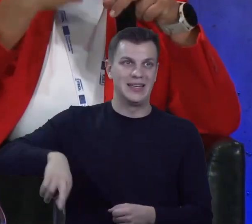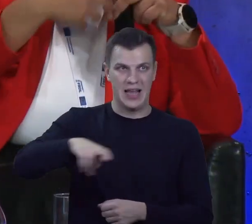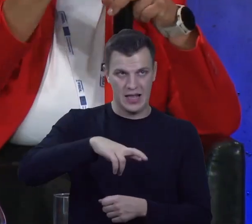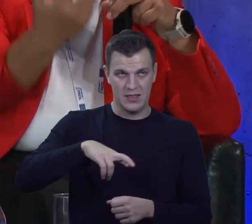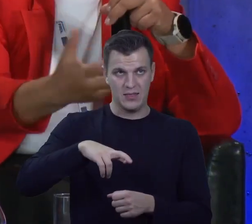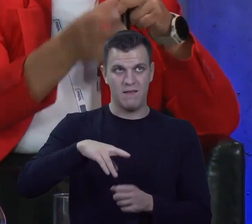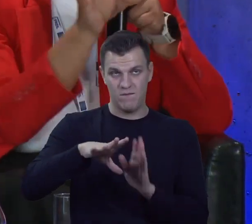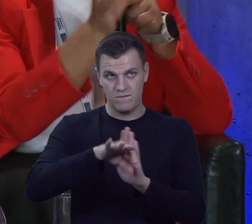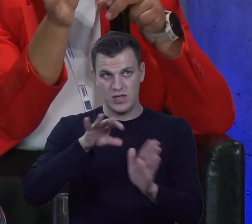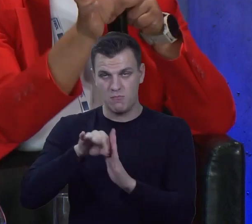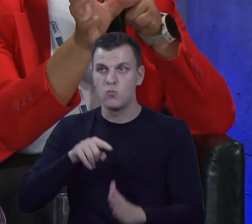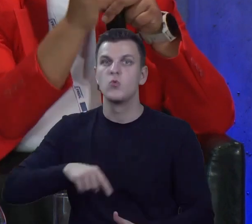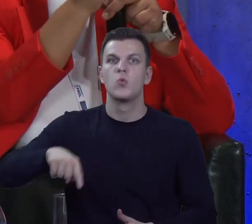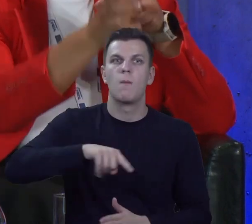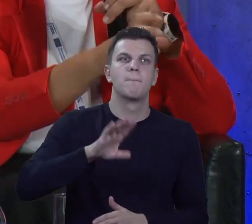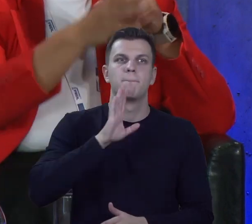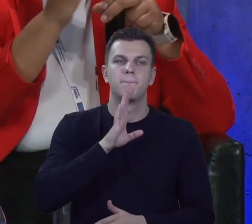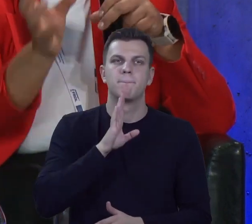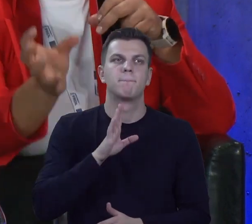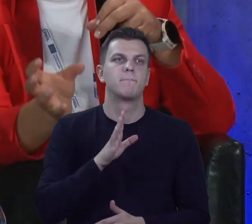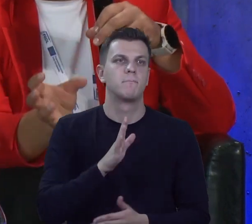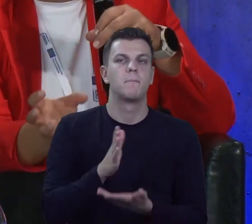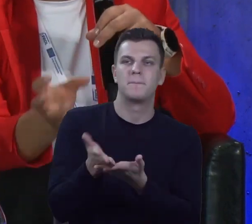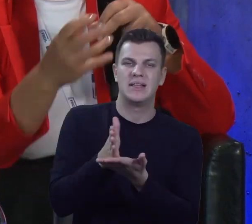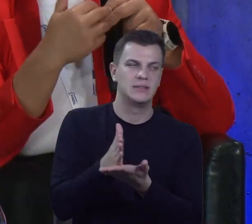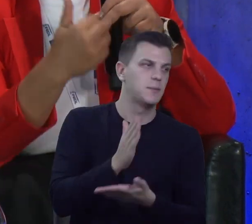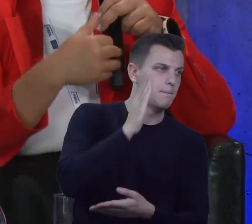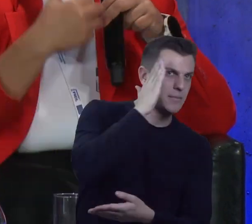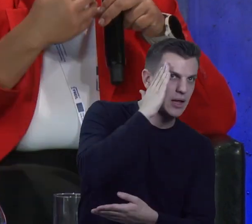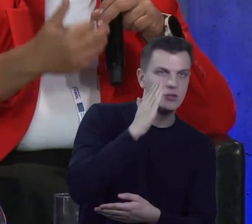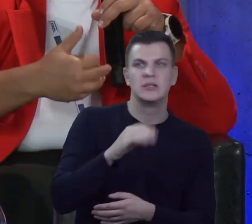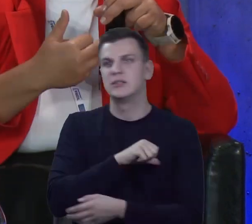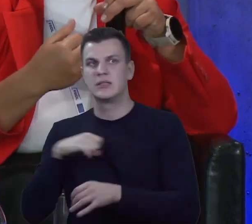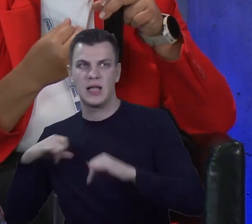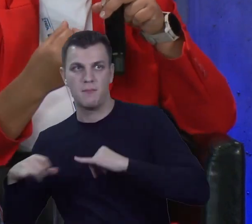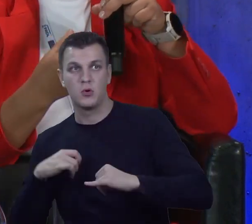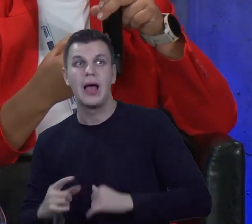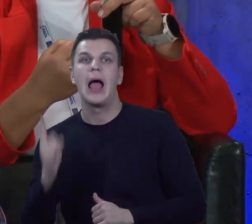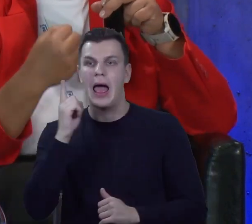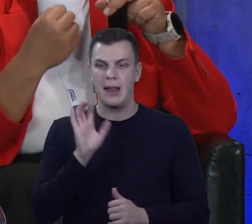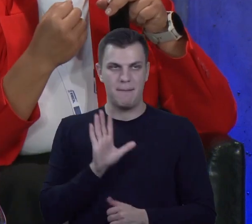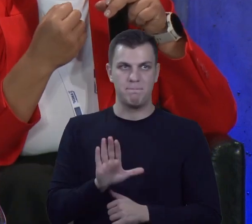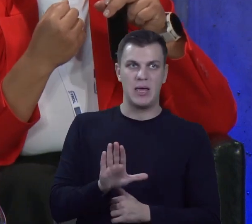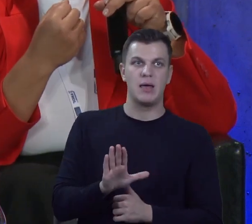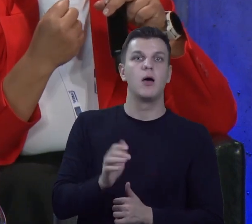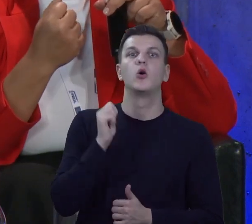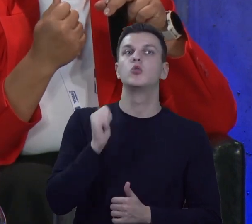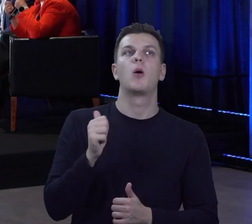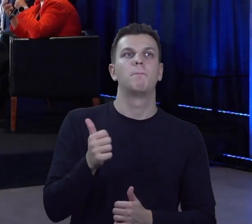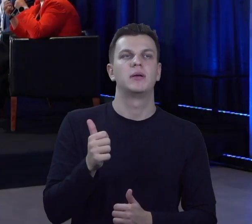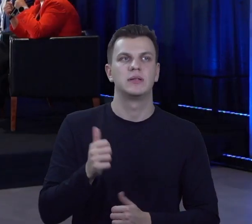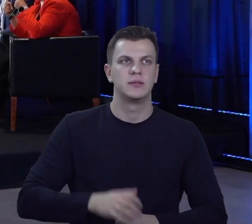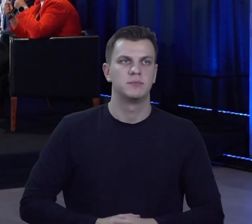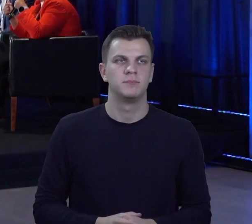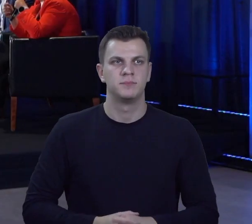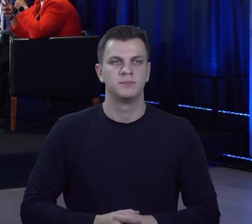jest tym głosem i pośrednikiem między mieszkańcami a samorządem, ale jednak ma te kompetencje... No ona nie jest samorządem?